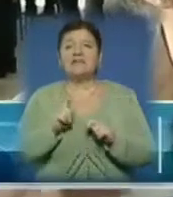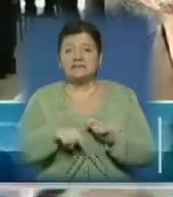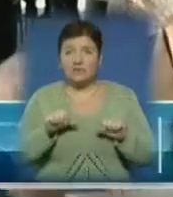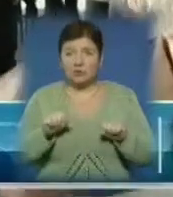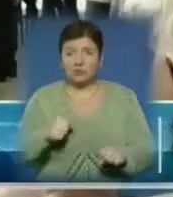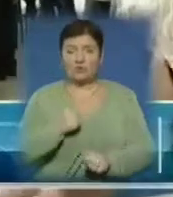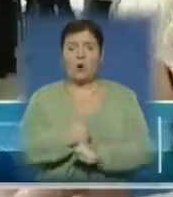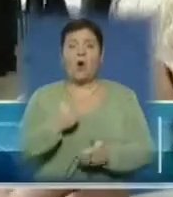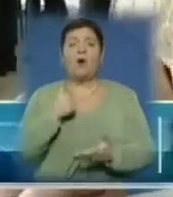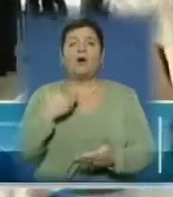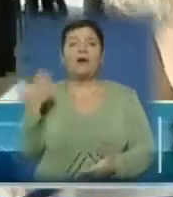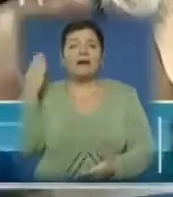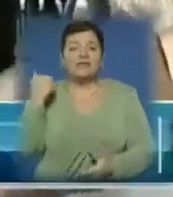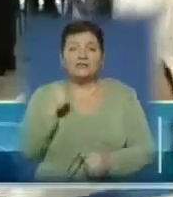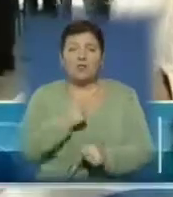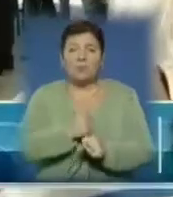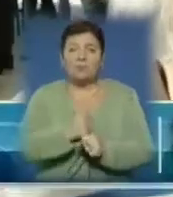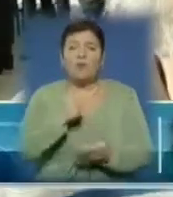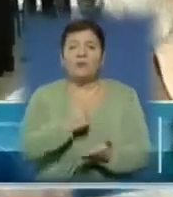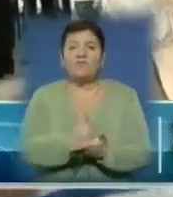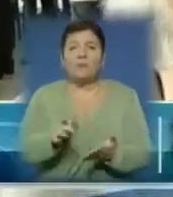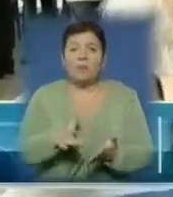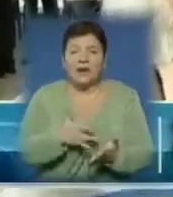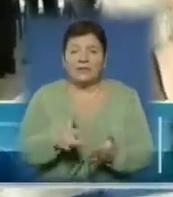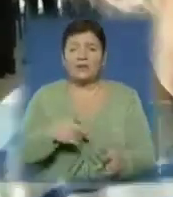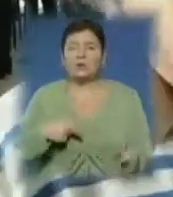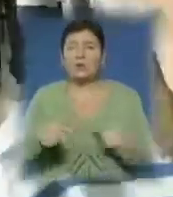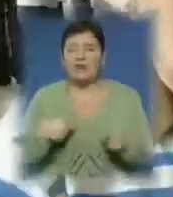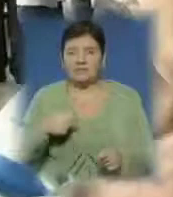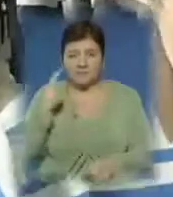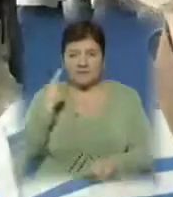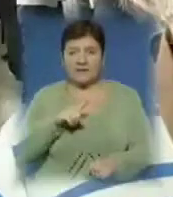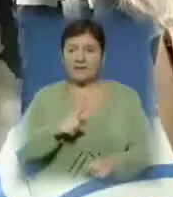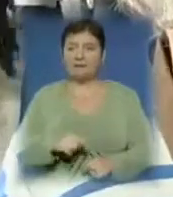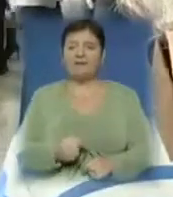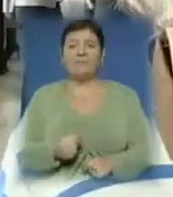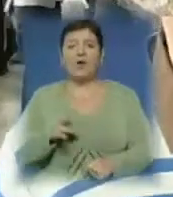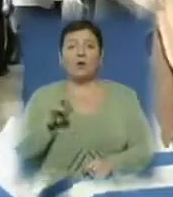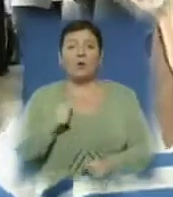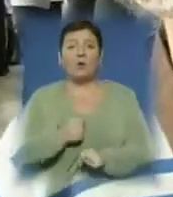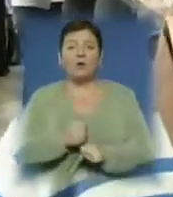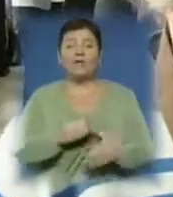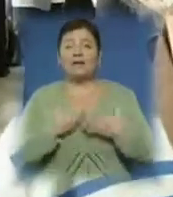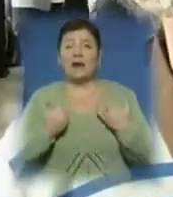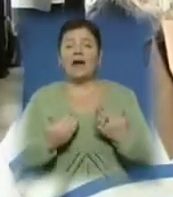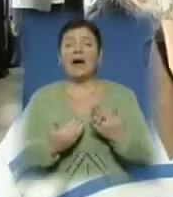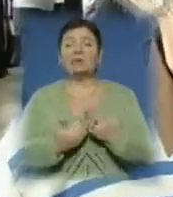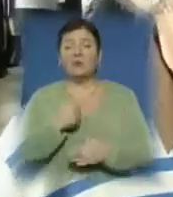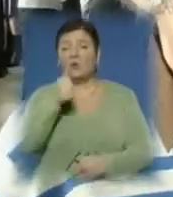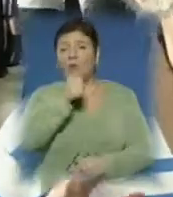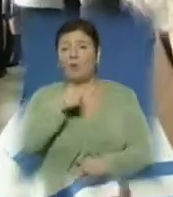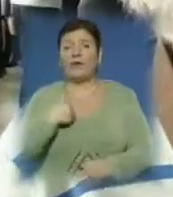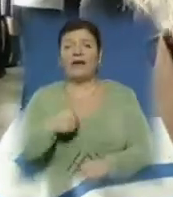робив головним бухгалтером овчепіта, і торгівлю знаю, громадське карчування. І роботи нема ніякої. А з нового року я на вулиці.